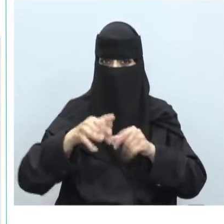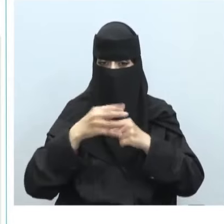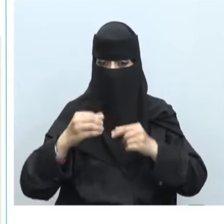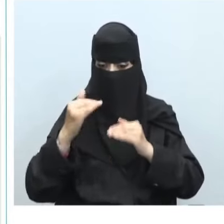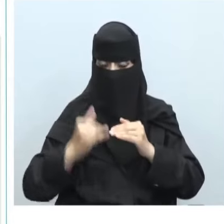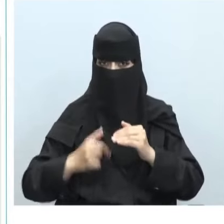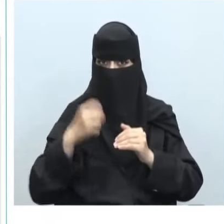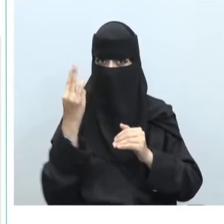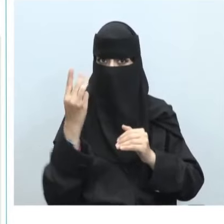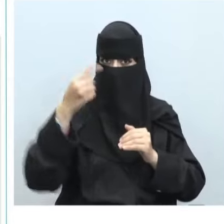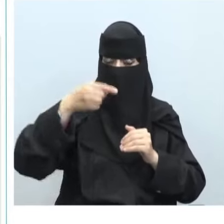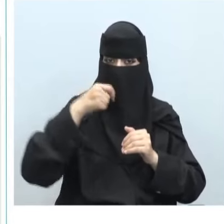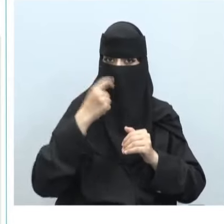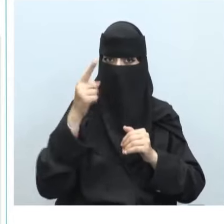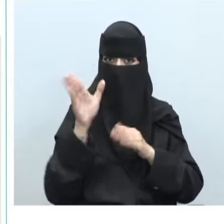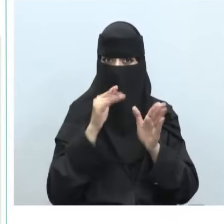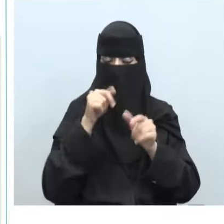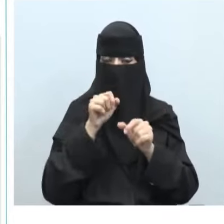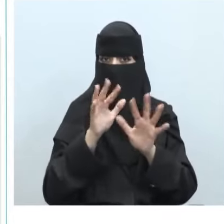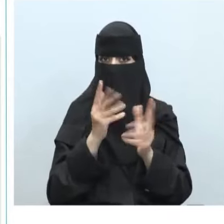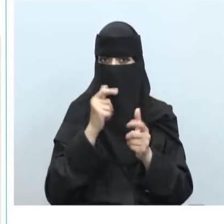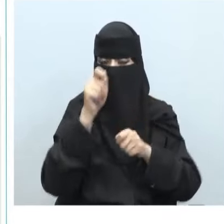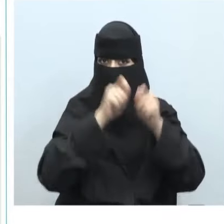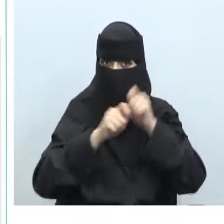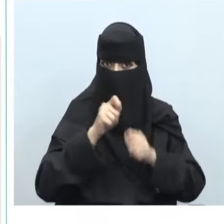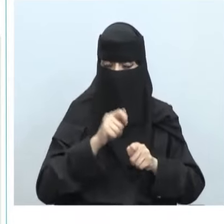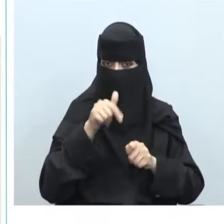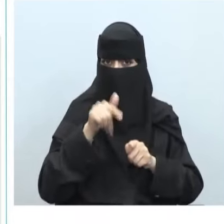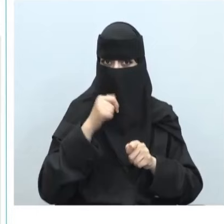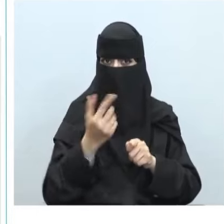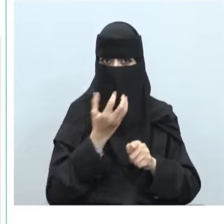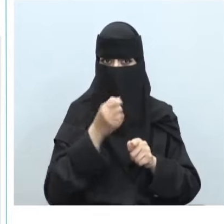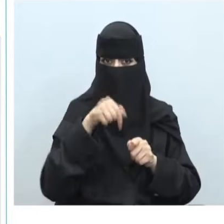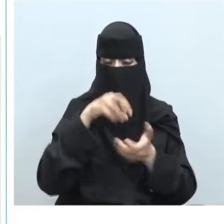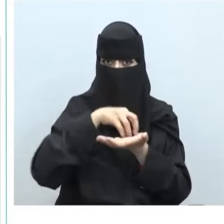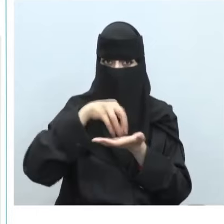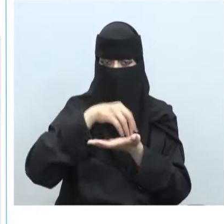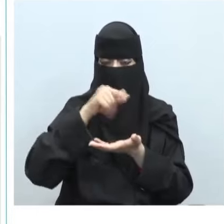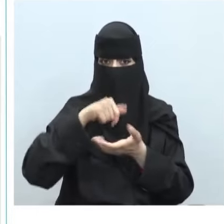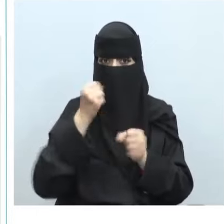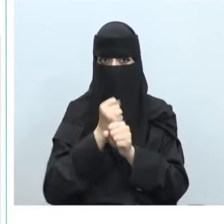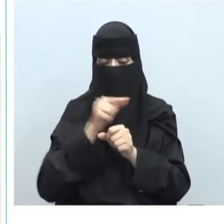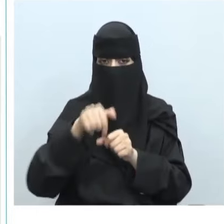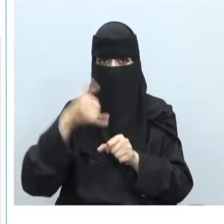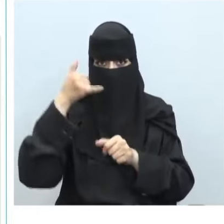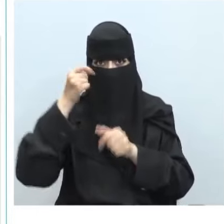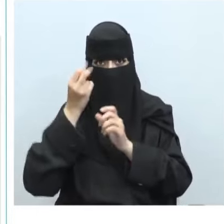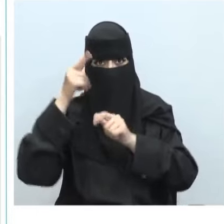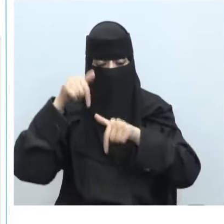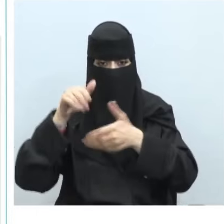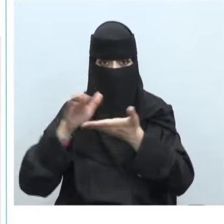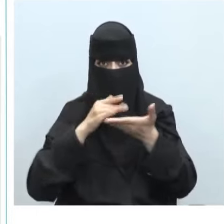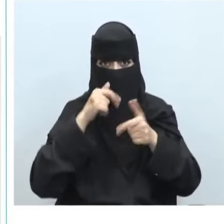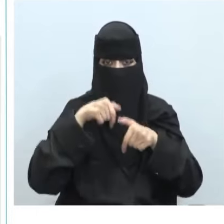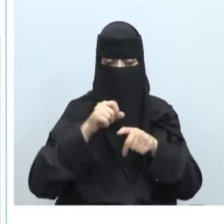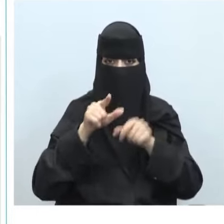أعمارهم عن 13 عاما وكيف استخدامها يتطلب من مواقع الويب وتطبيقات الهاتف الذكي والخدمات